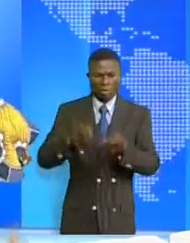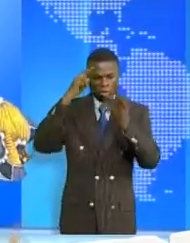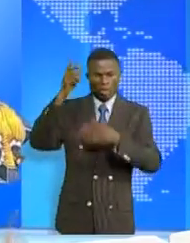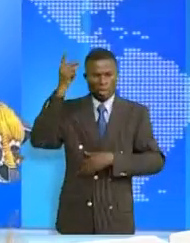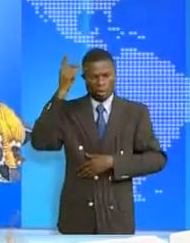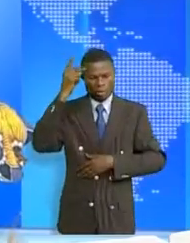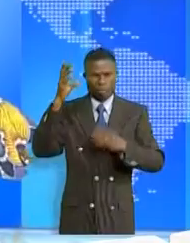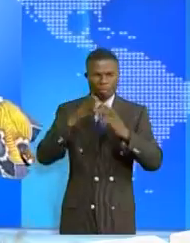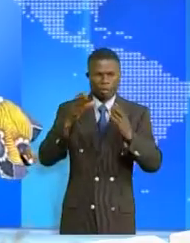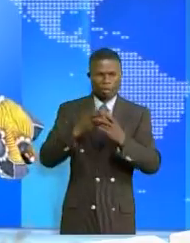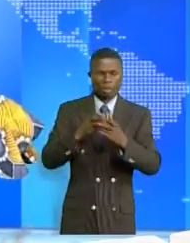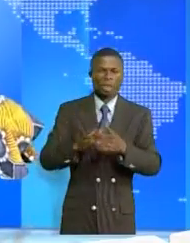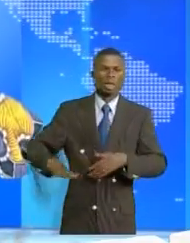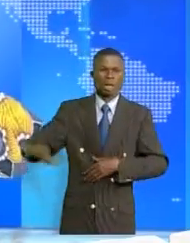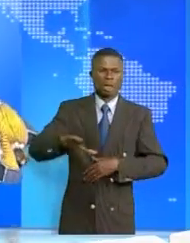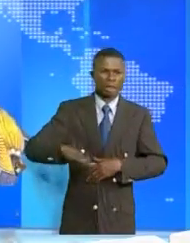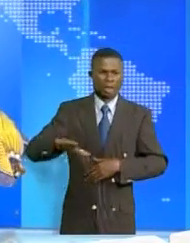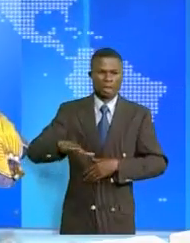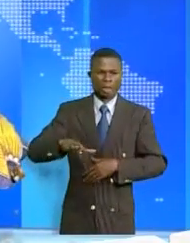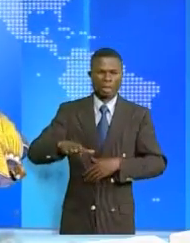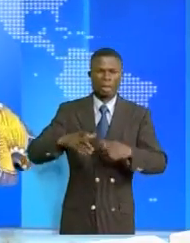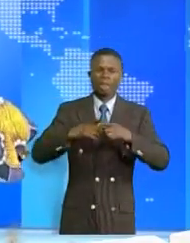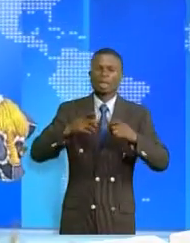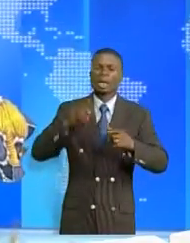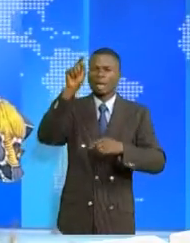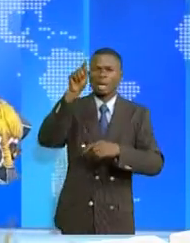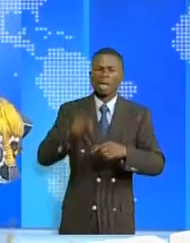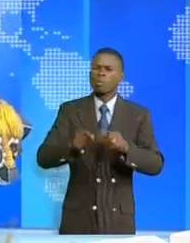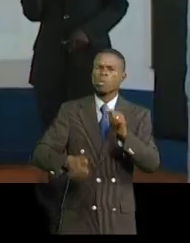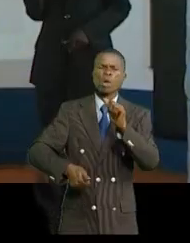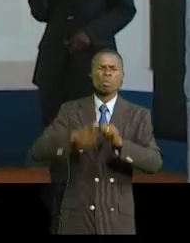avec la mention des très grandes distinctions.